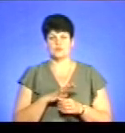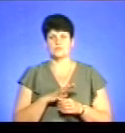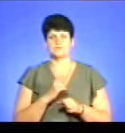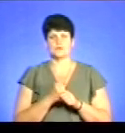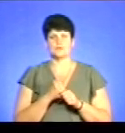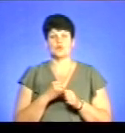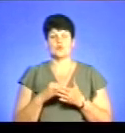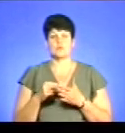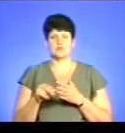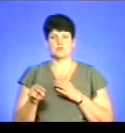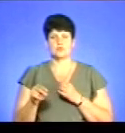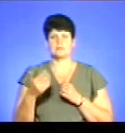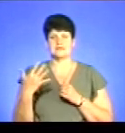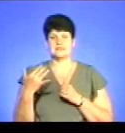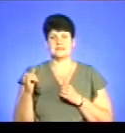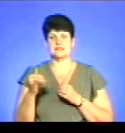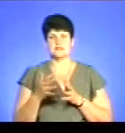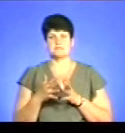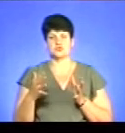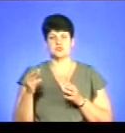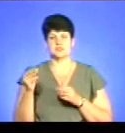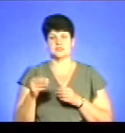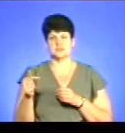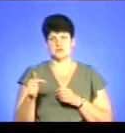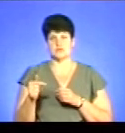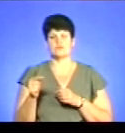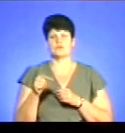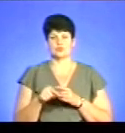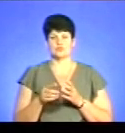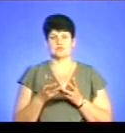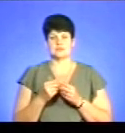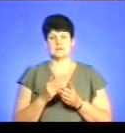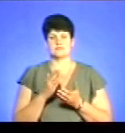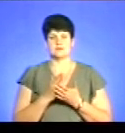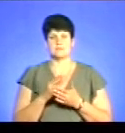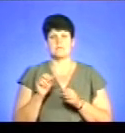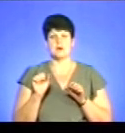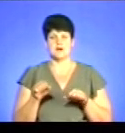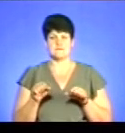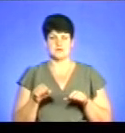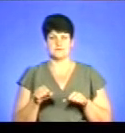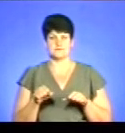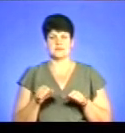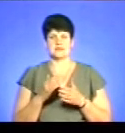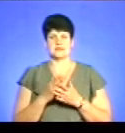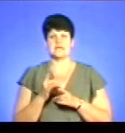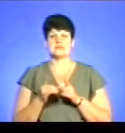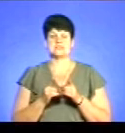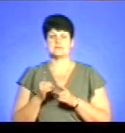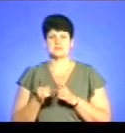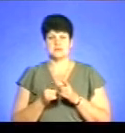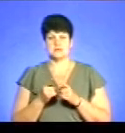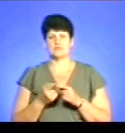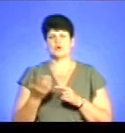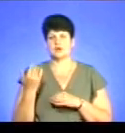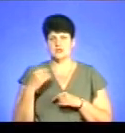купівлю 50 і більше тисяч гривень, в тому числі набуття права. Тобто є зміни, оце нове, бо